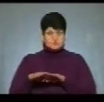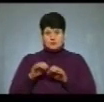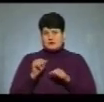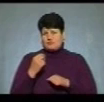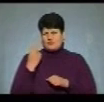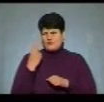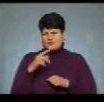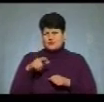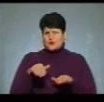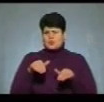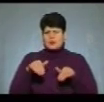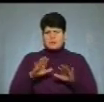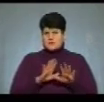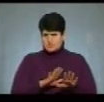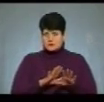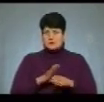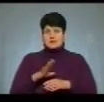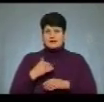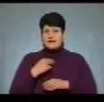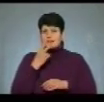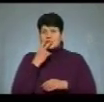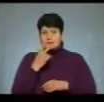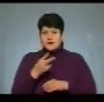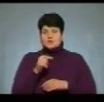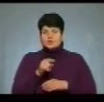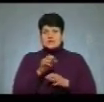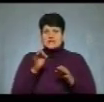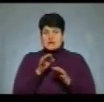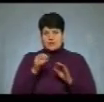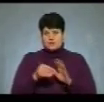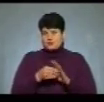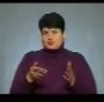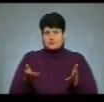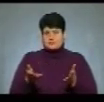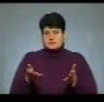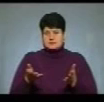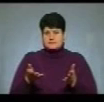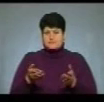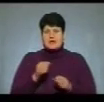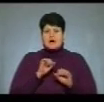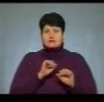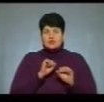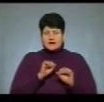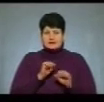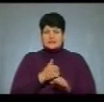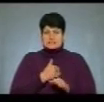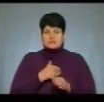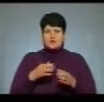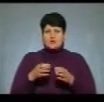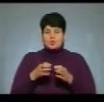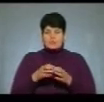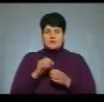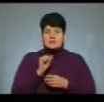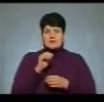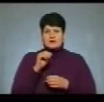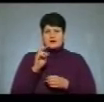двоє чоловік отрималися. Але я не бачу тут такої корупції. Адвокат ініціативної групи «Коропець» Андрій Кавчук